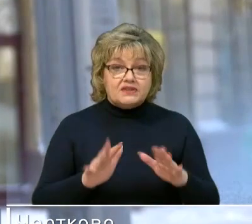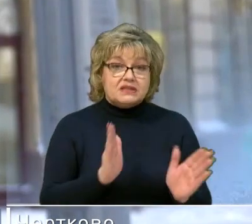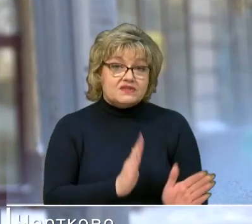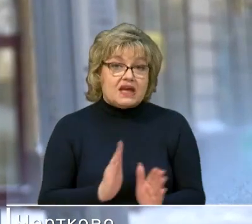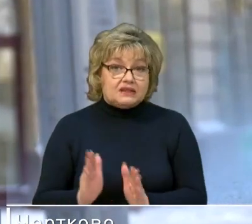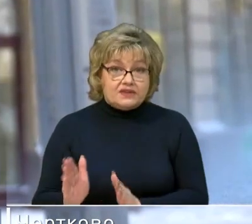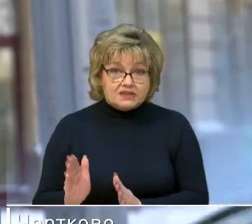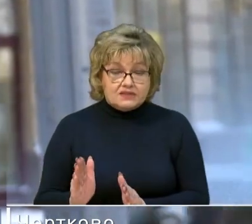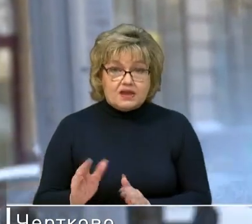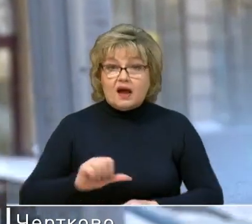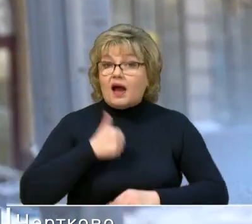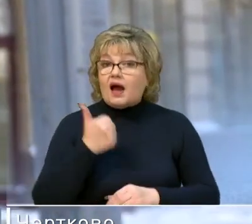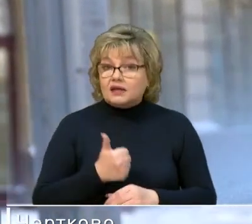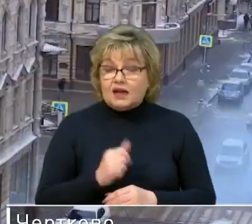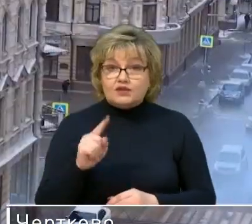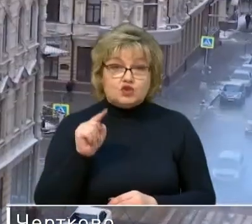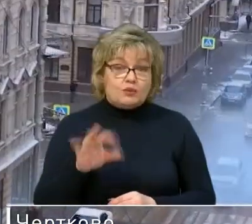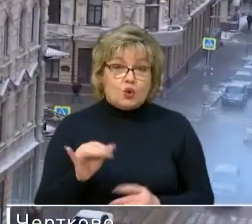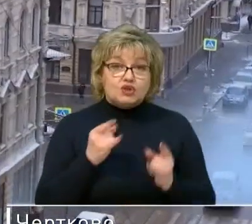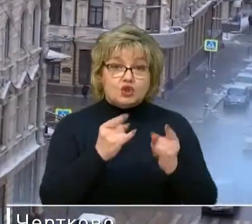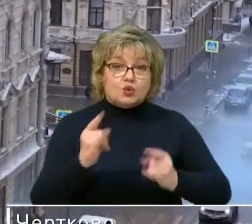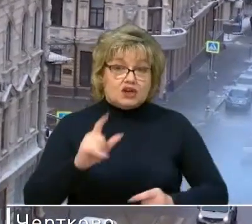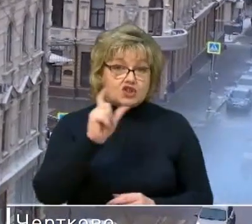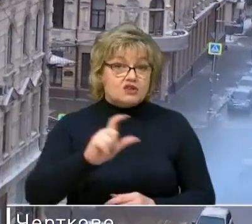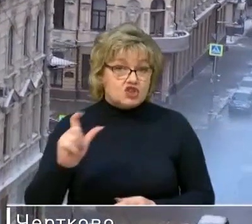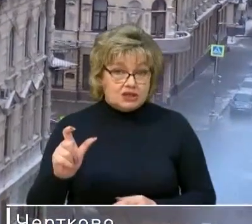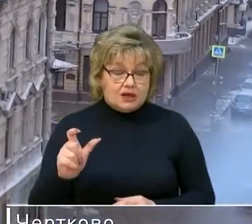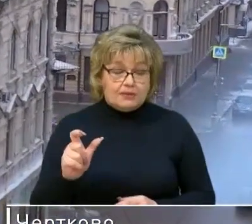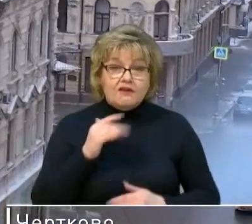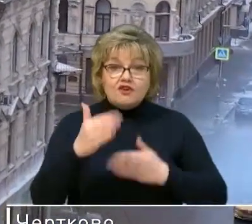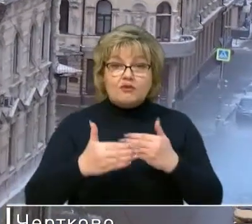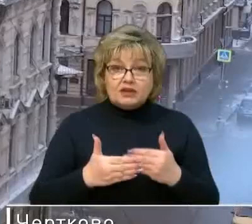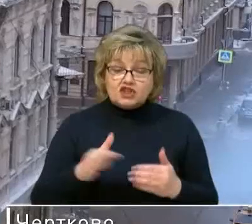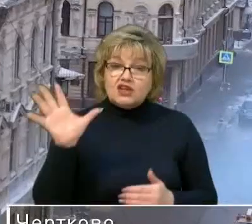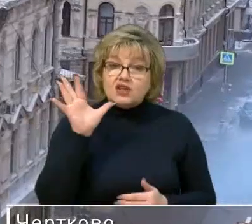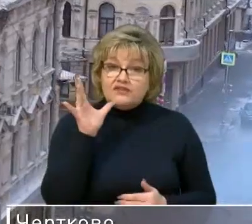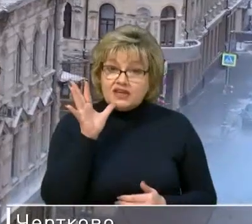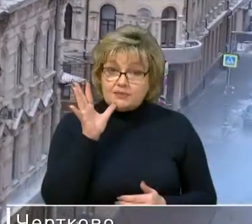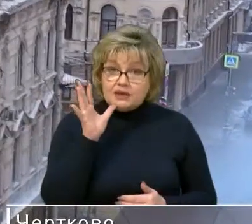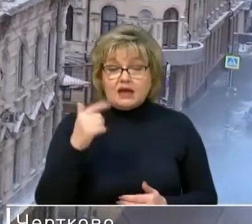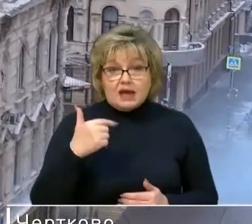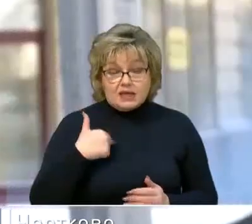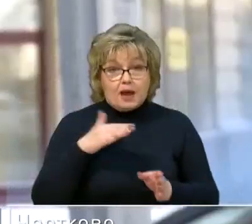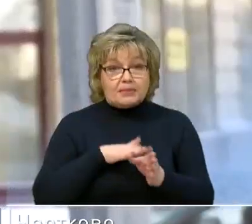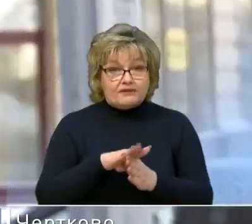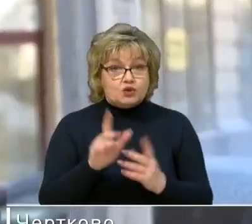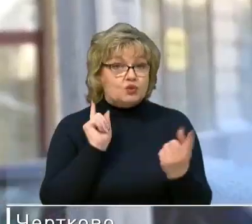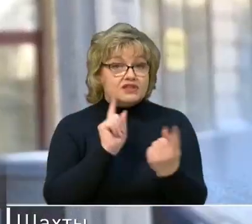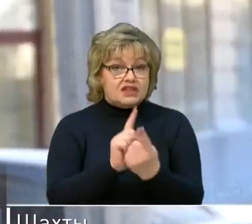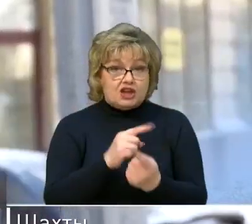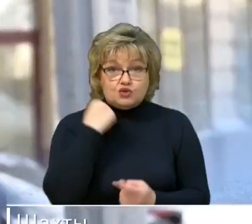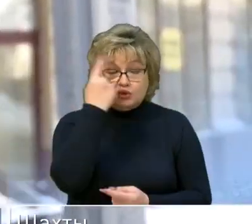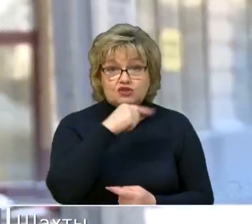соответствие. Ну и самое главное, чтобы он не угрожал жителям. Я думаю, что в ближайшее время я проведу встречу